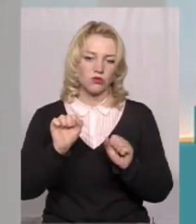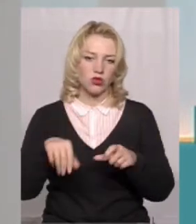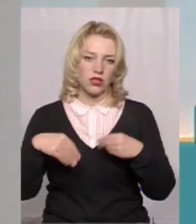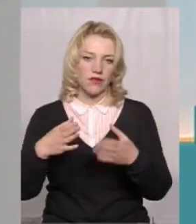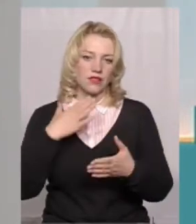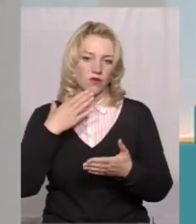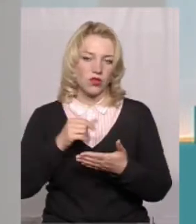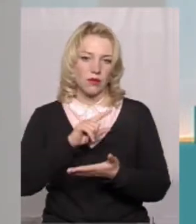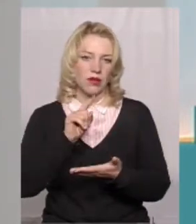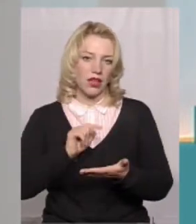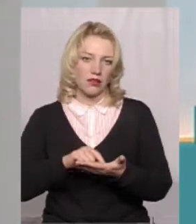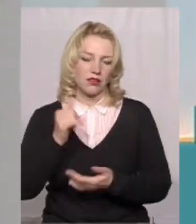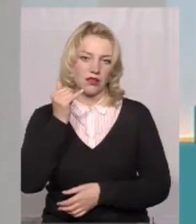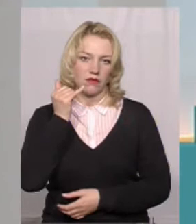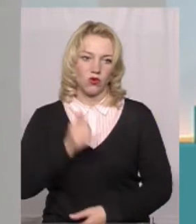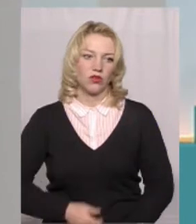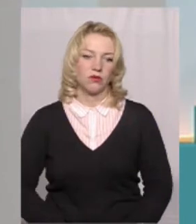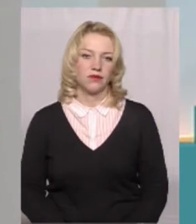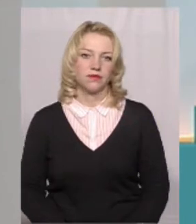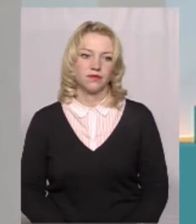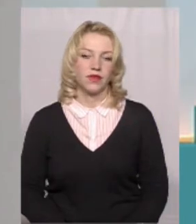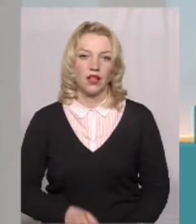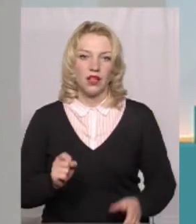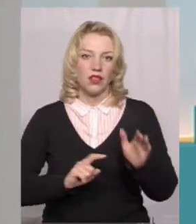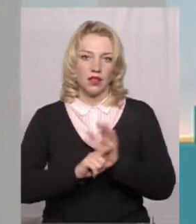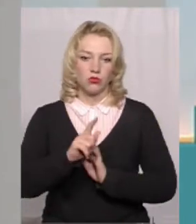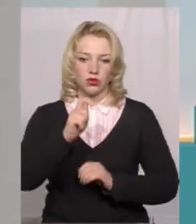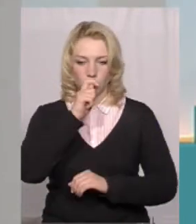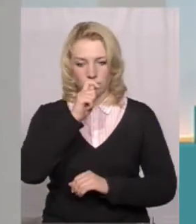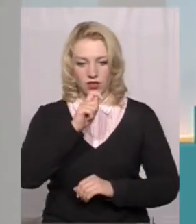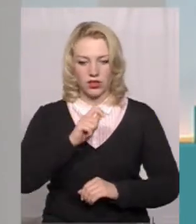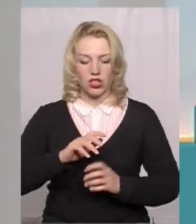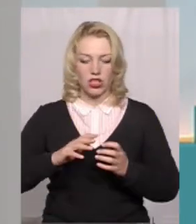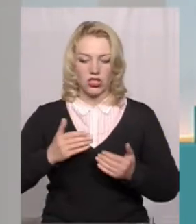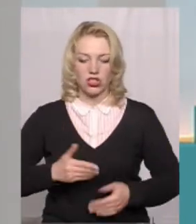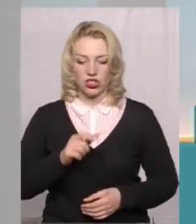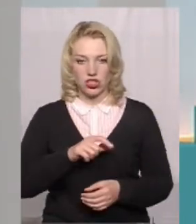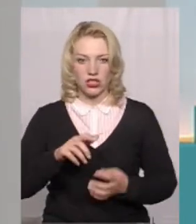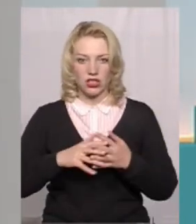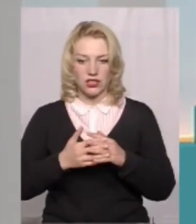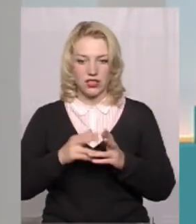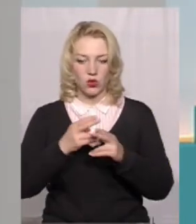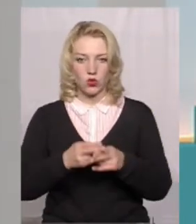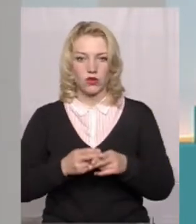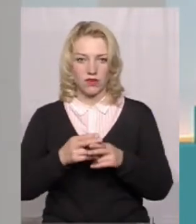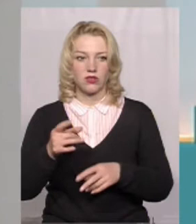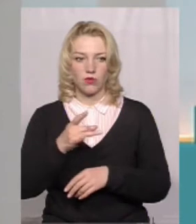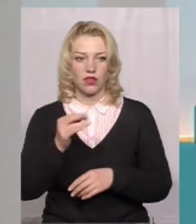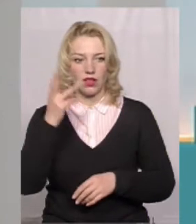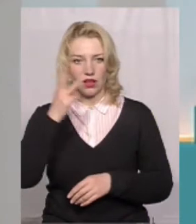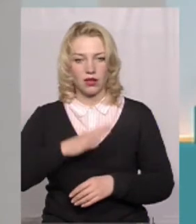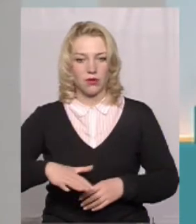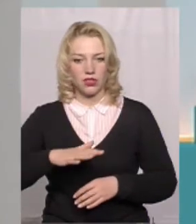свої запитання телефоном. На початку квітня жителі сіл Дунайвацького району на